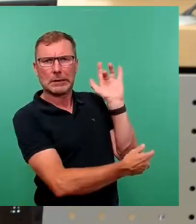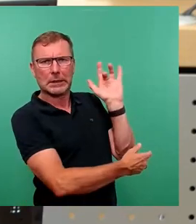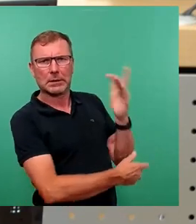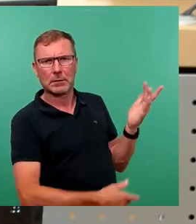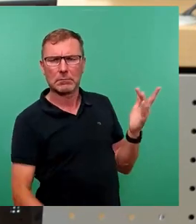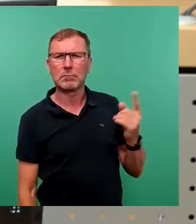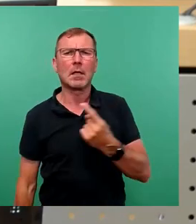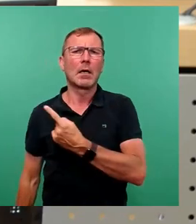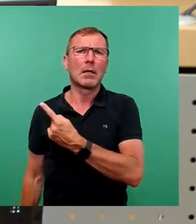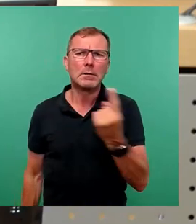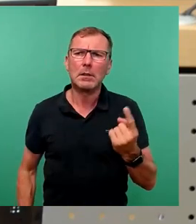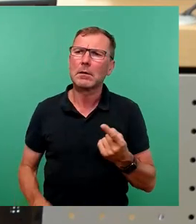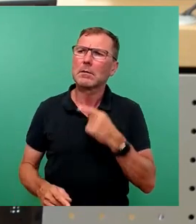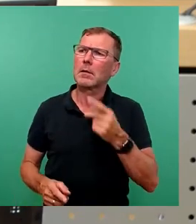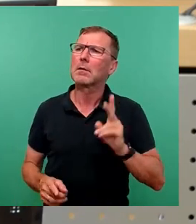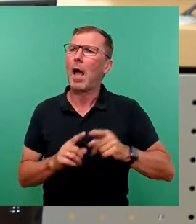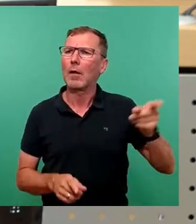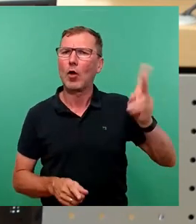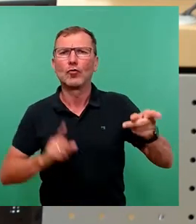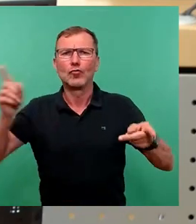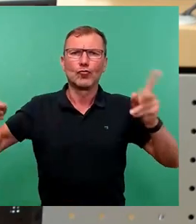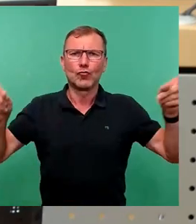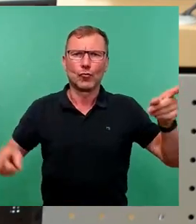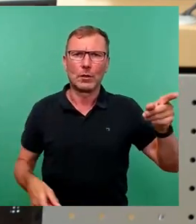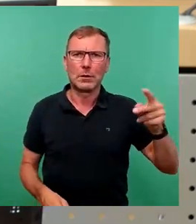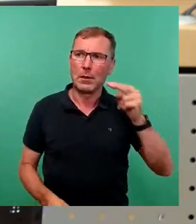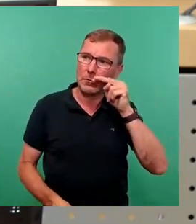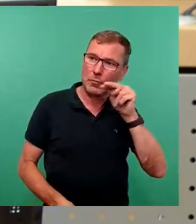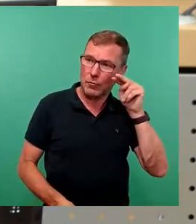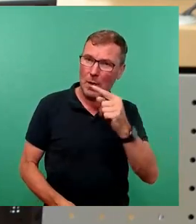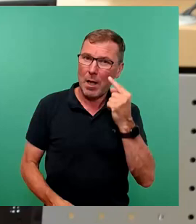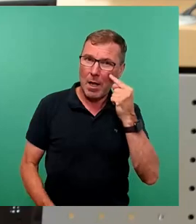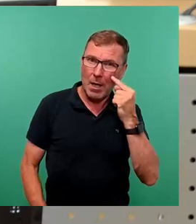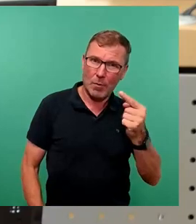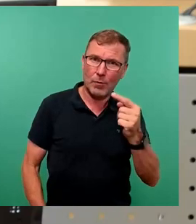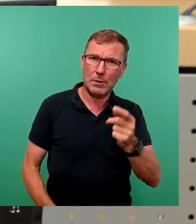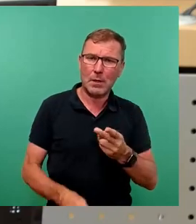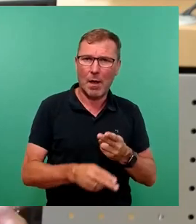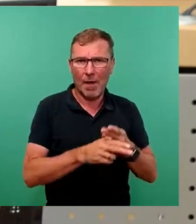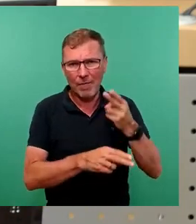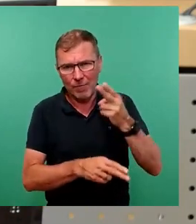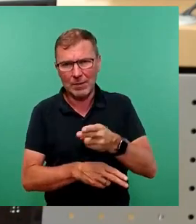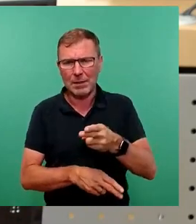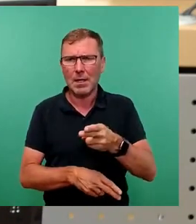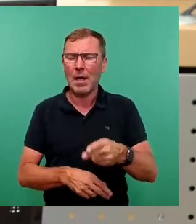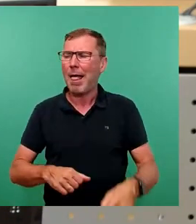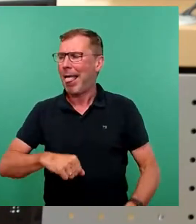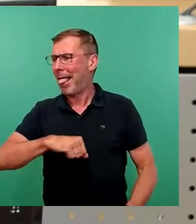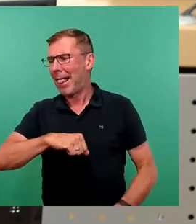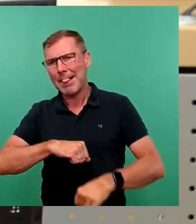im Grunde genommen anderen die Schuld gibt. Und da gucke ich wirklich ganz bewusst die Vertreter von links bis